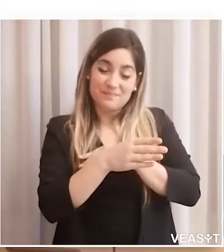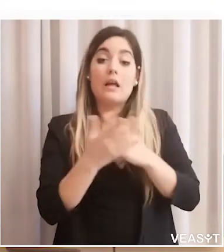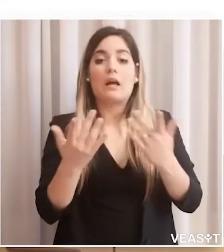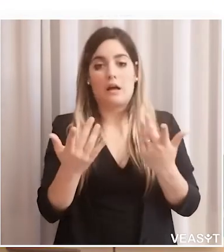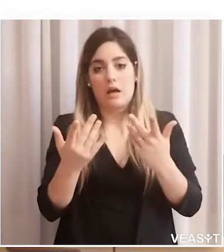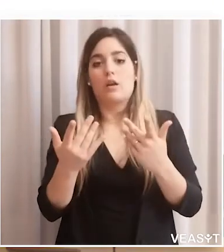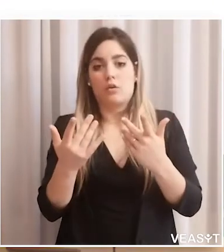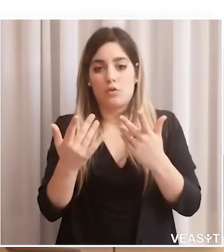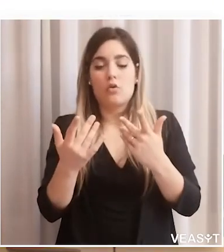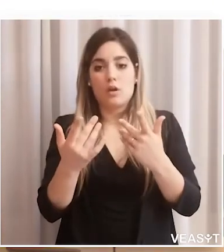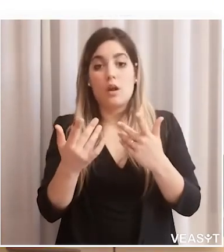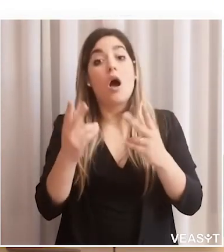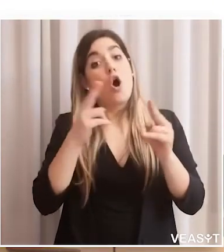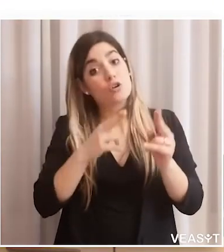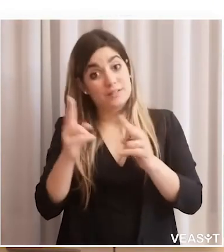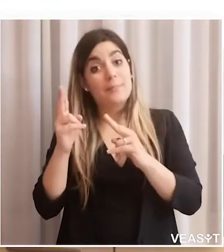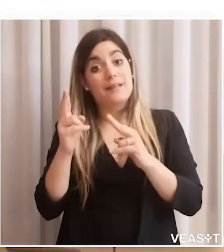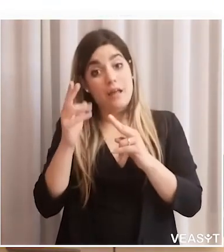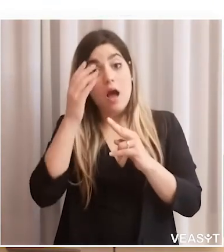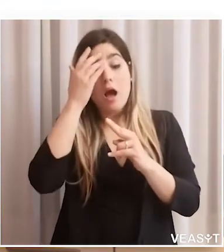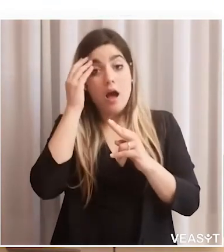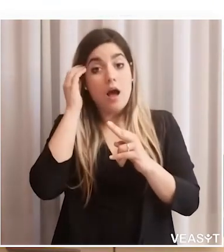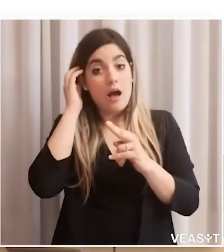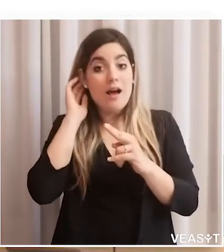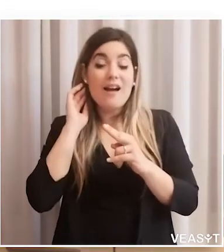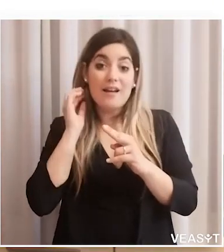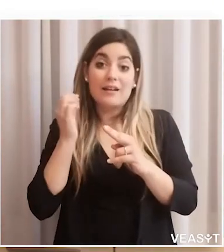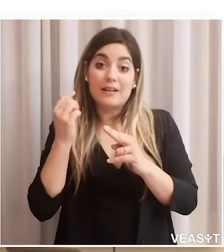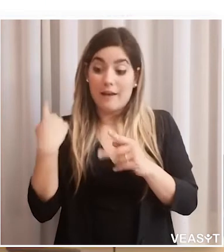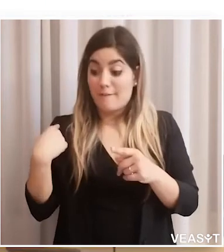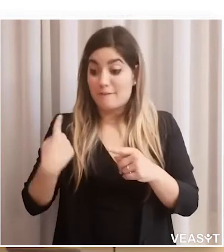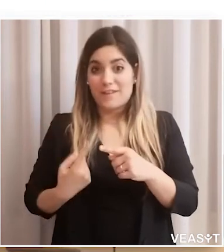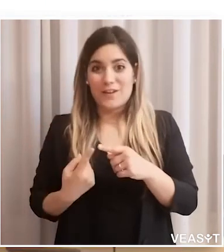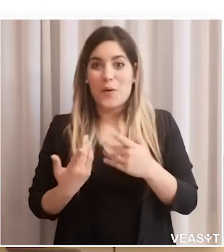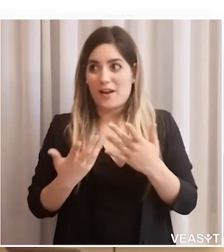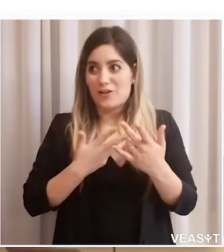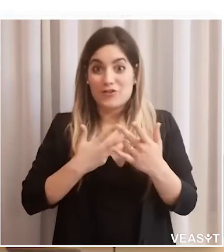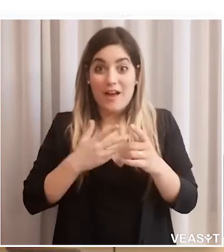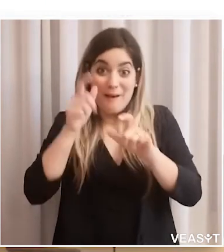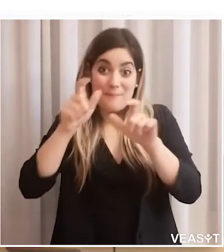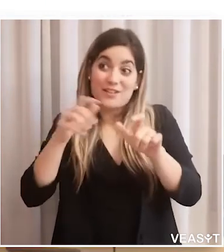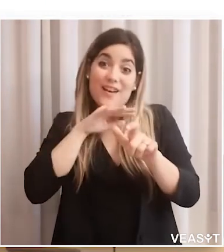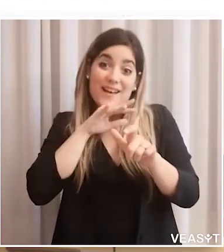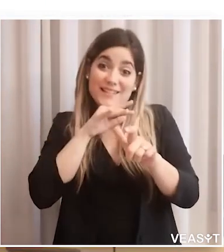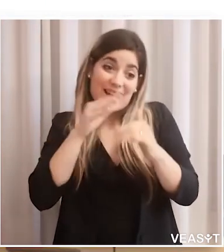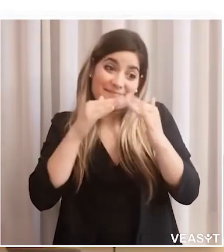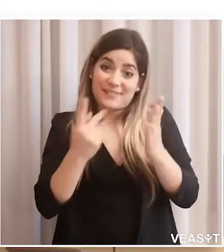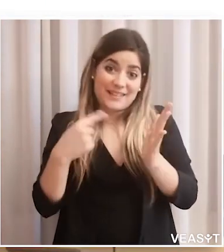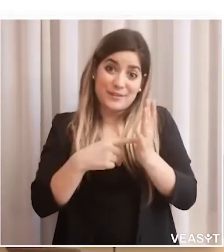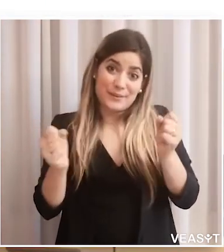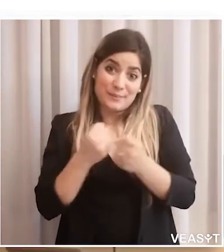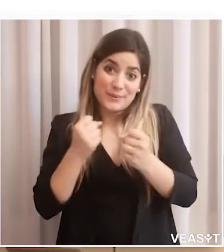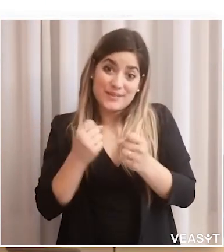strutture e poter dare risposta sia alle dimissioni ospedaliere dei reparti per